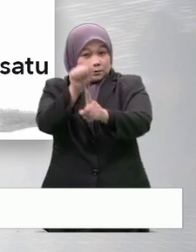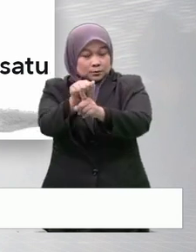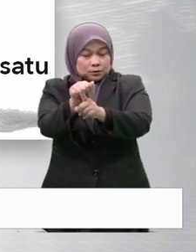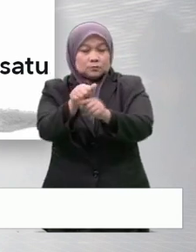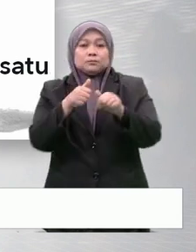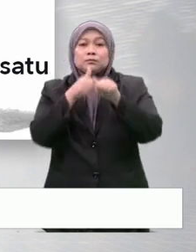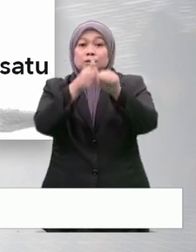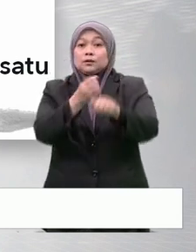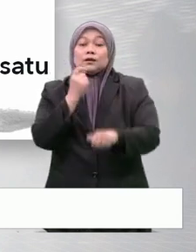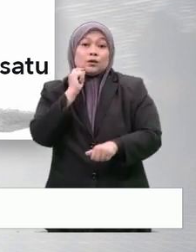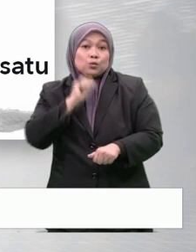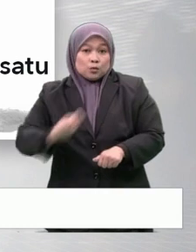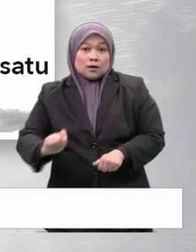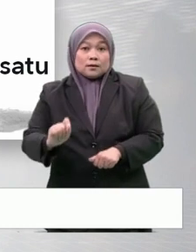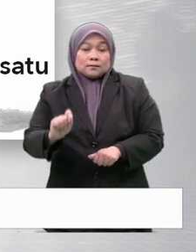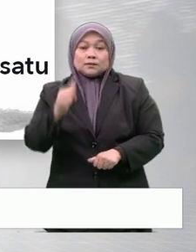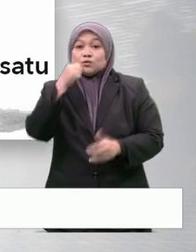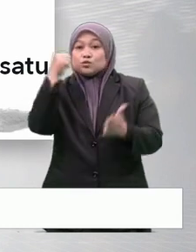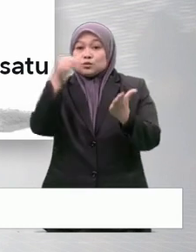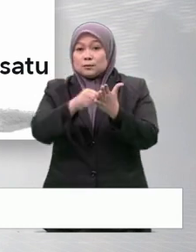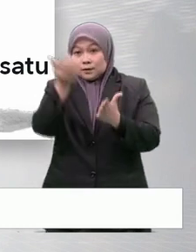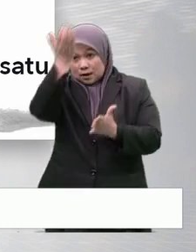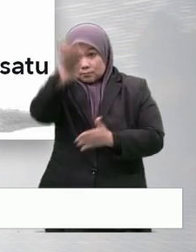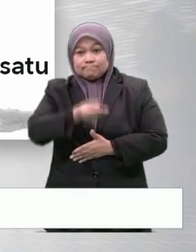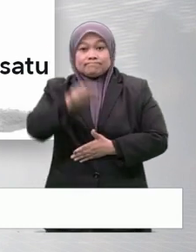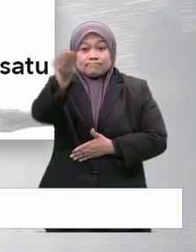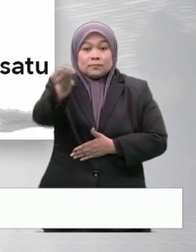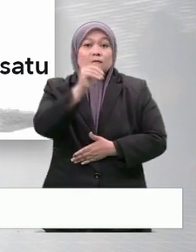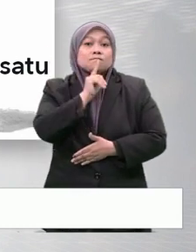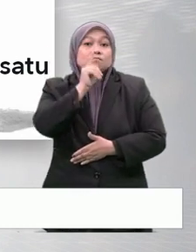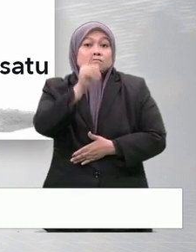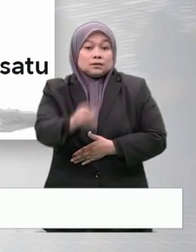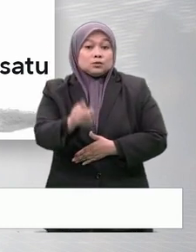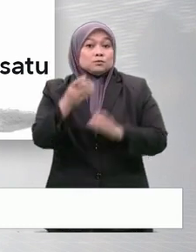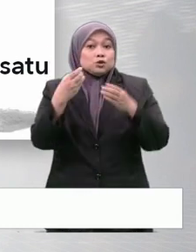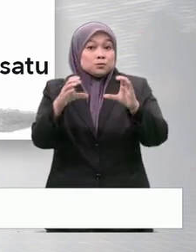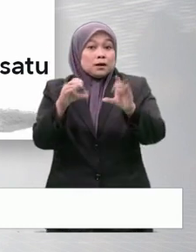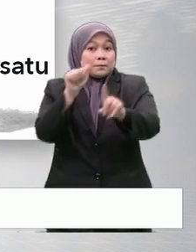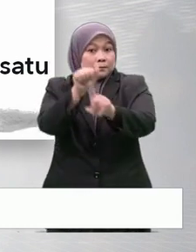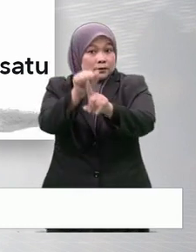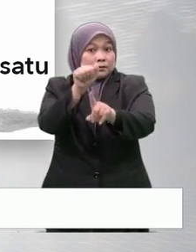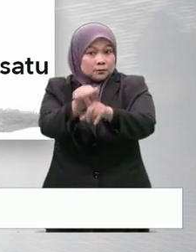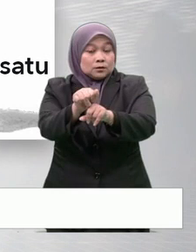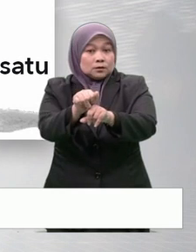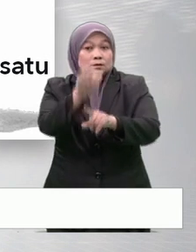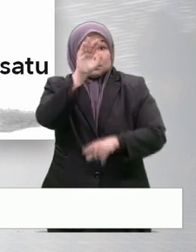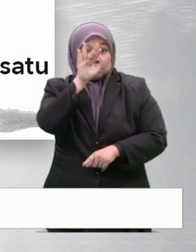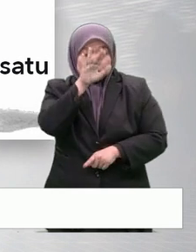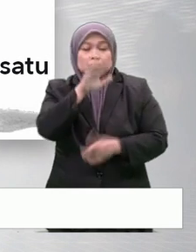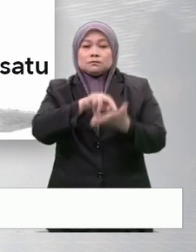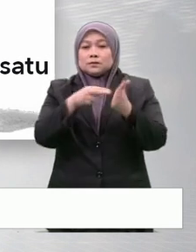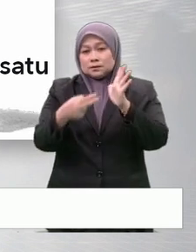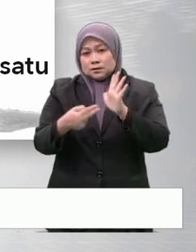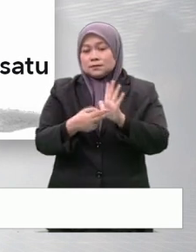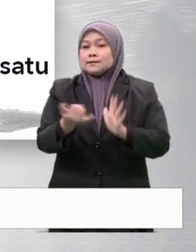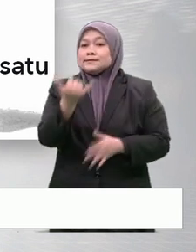Menurut Anwar, jika surat kepada Seri Paduka Baginda yang Di-Pertuan Agong merupakan satu percubaan menipu yang Di-Pertuan Agong, ianya